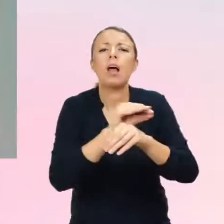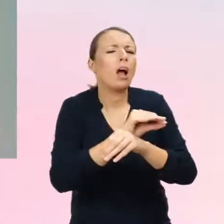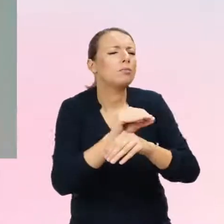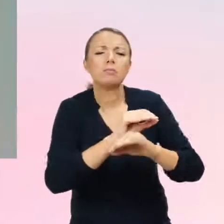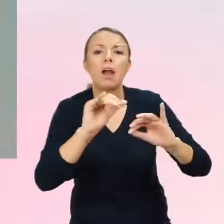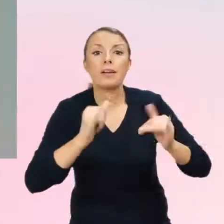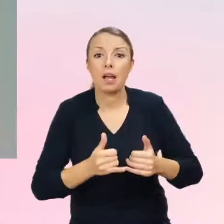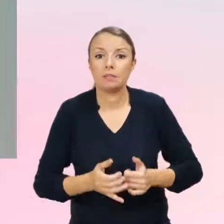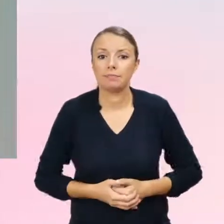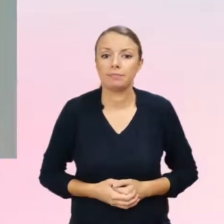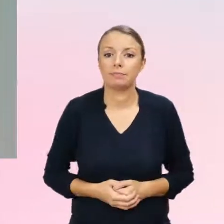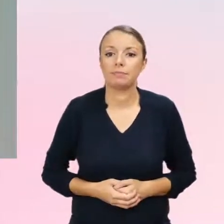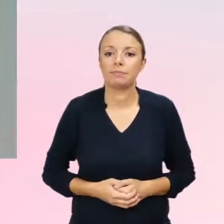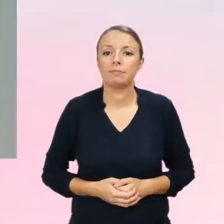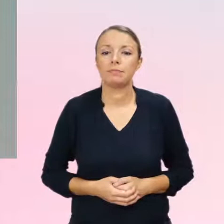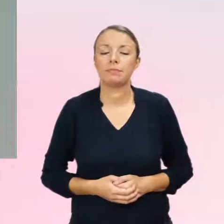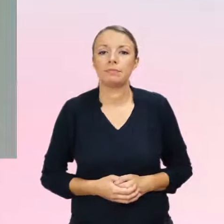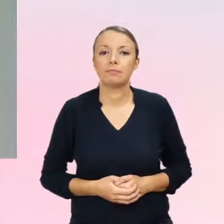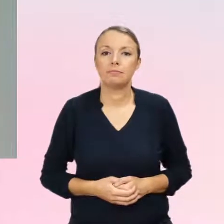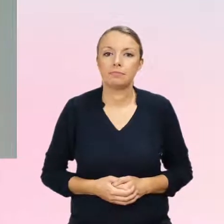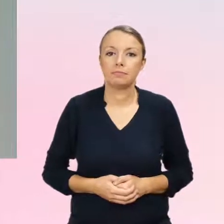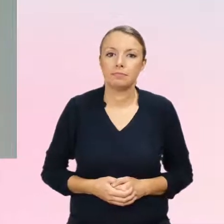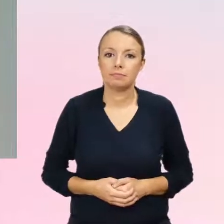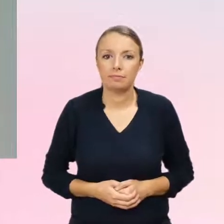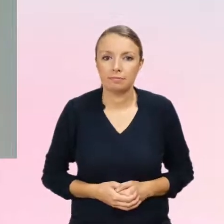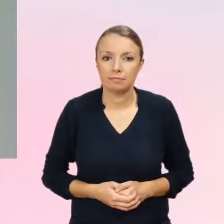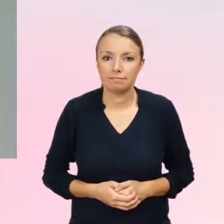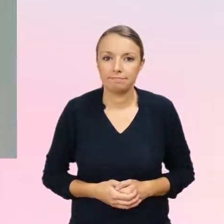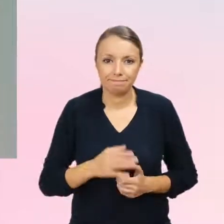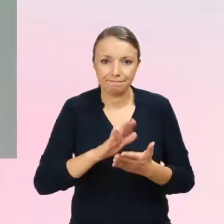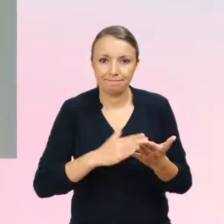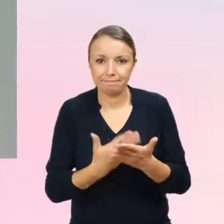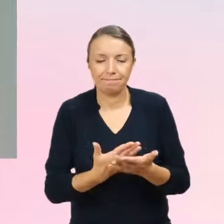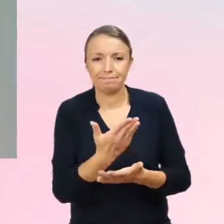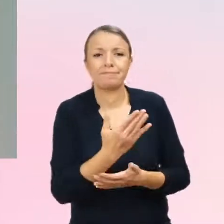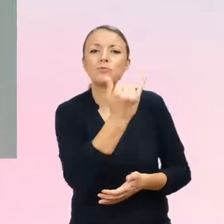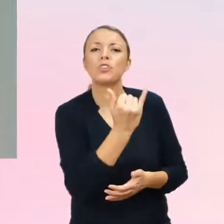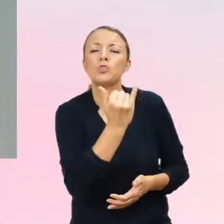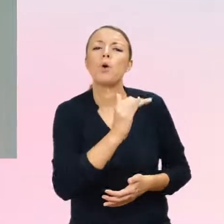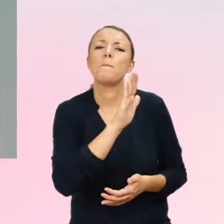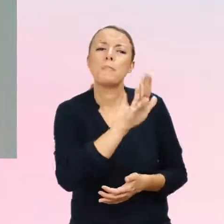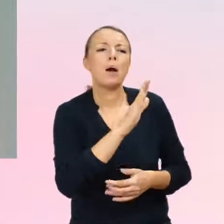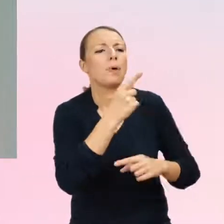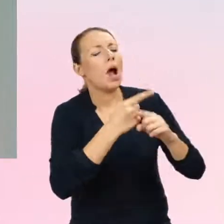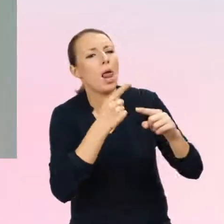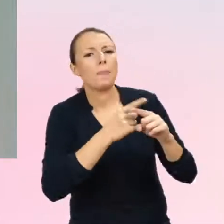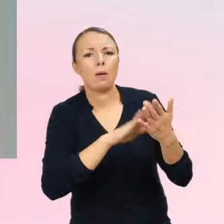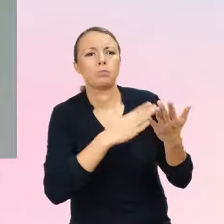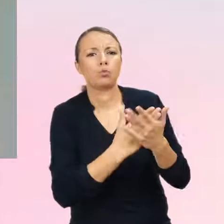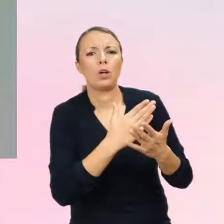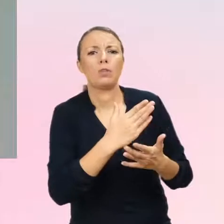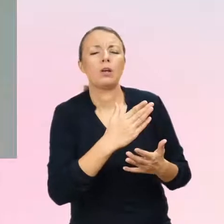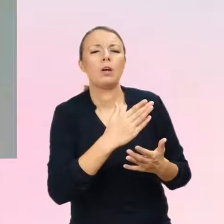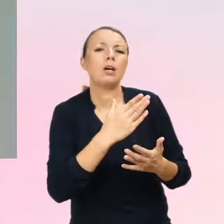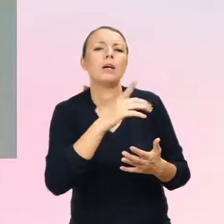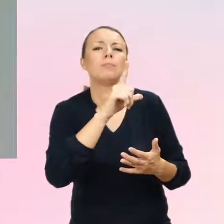co jeżeli dziecko ma, nie wiem, objawy psychotyczne, co jeżeli ma autyzm, co w